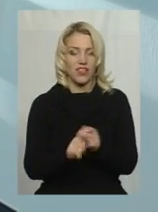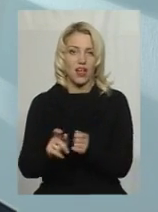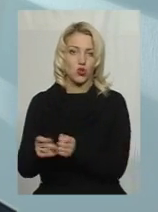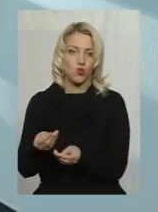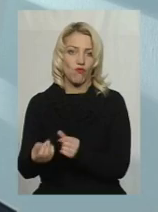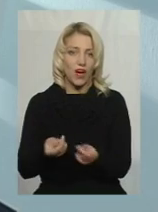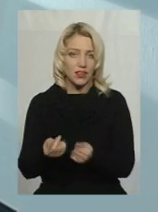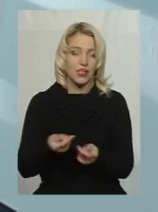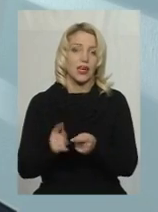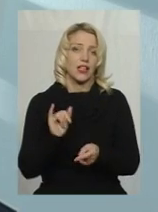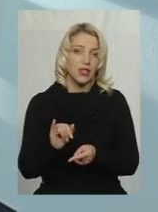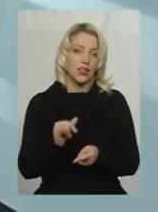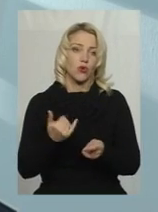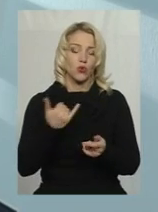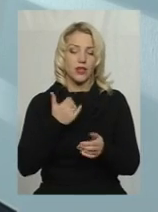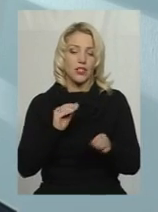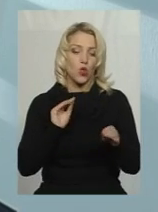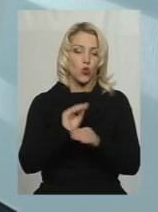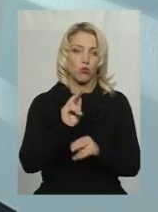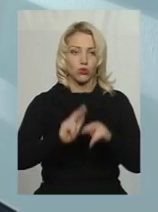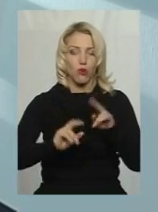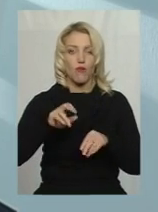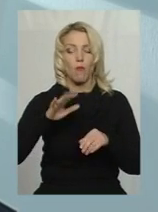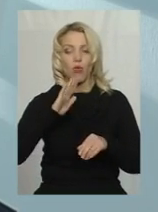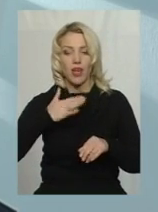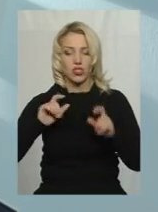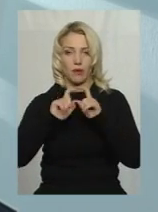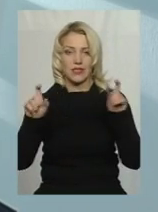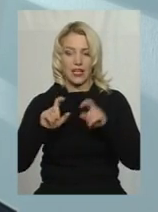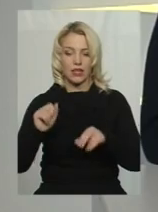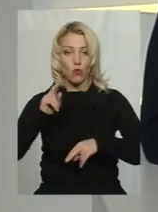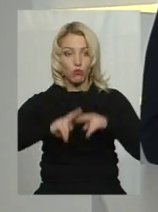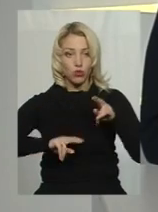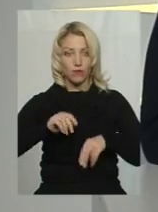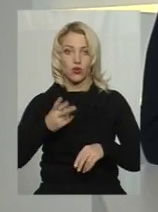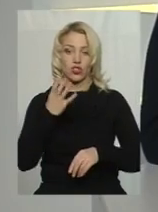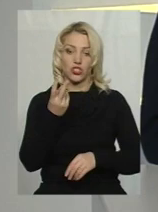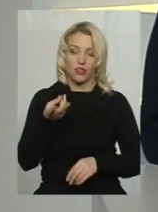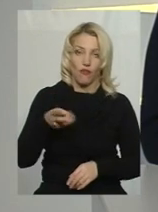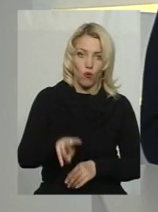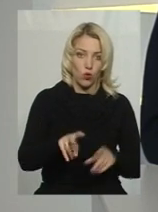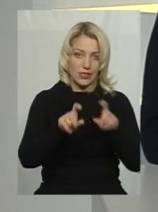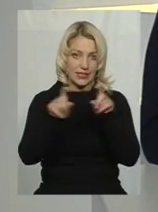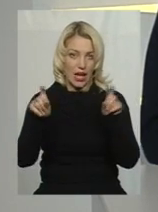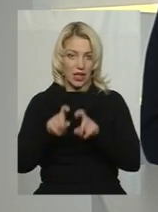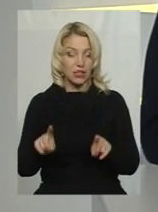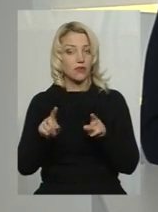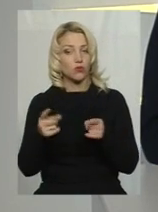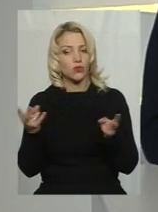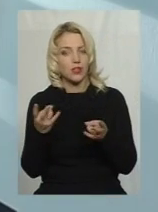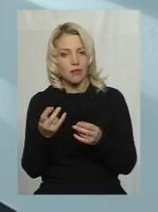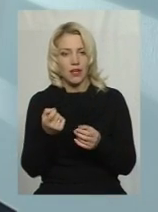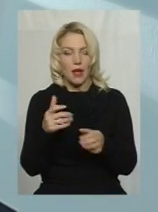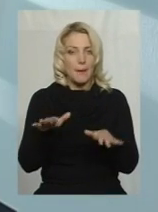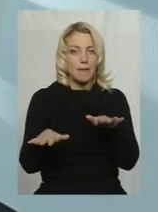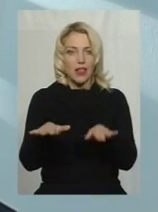потребують, тим більше у нас є добудови по наших закладах, будівництво ще одного, двох закладів. Тому треба трошечки